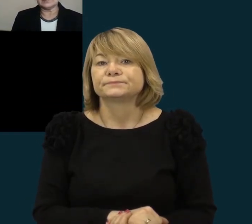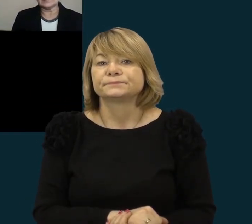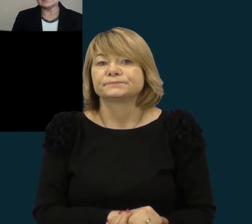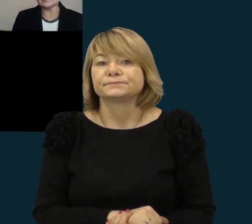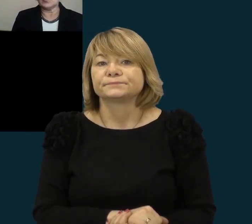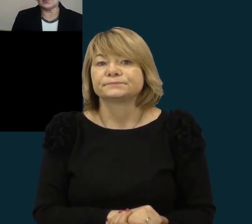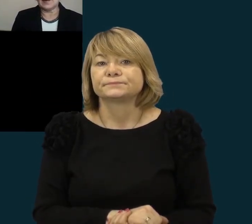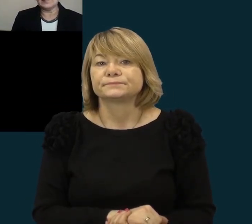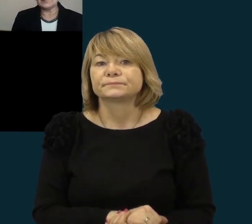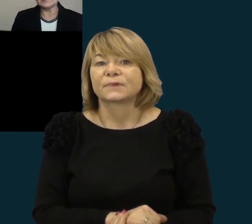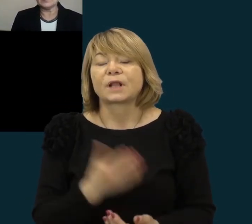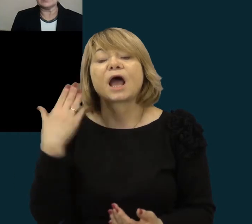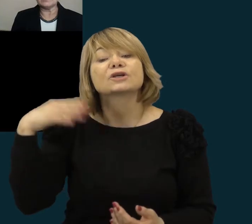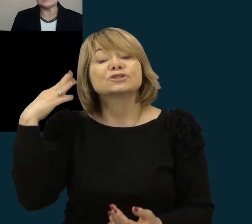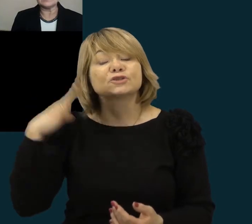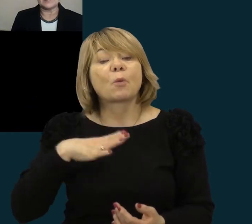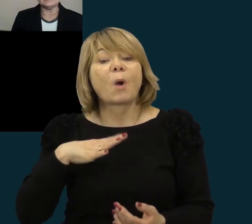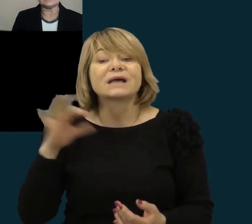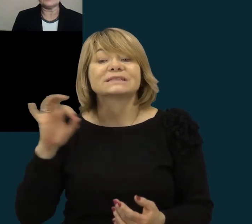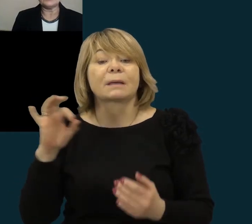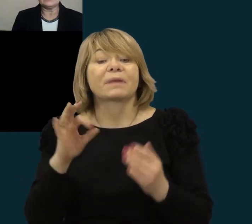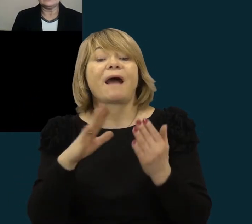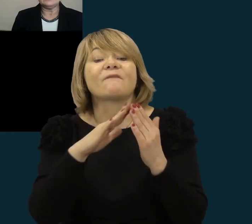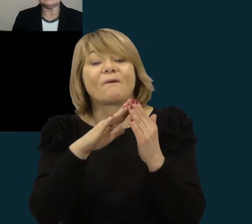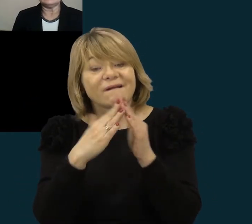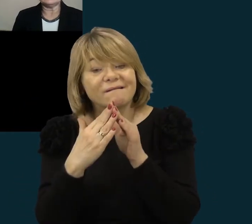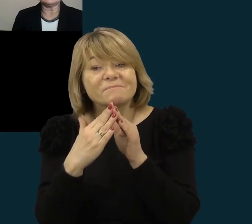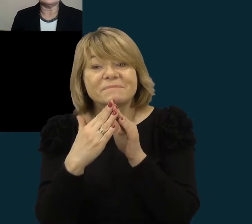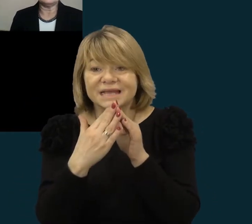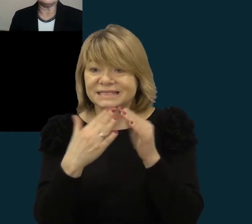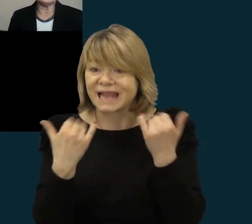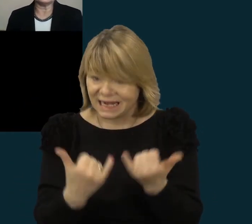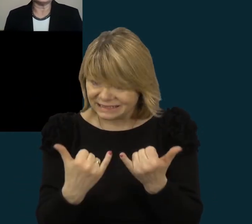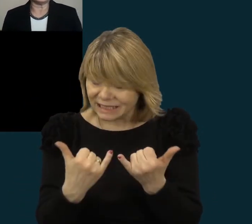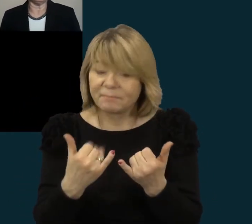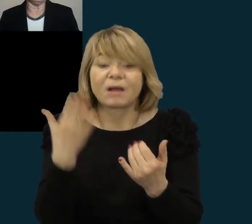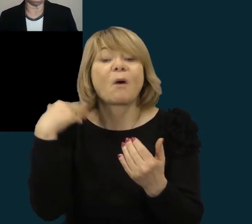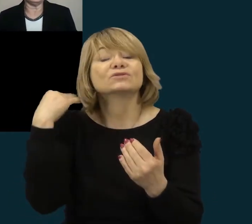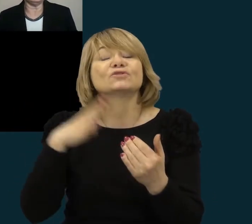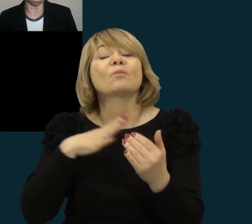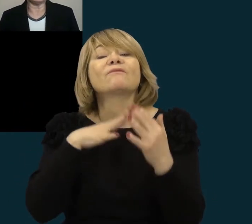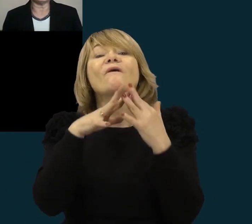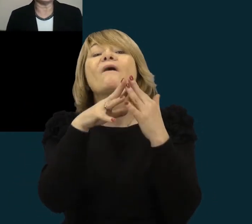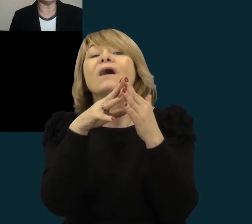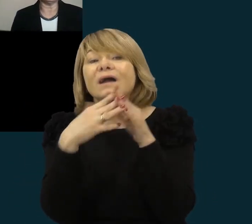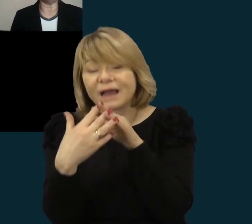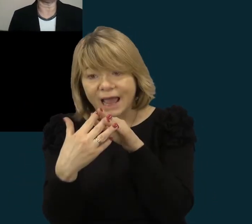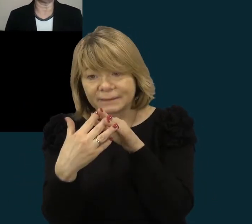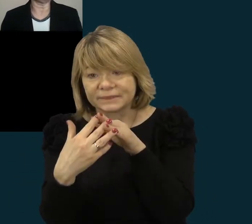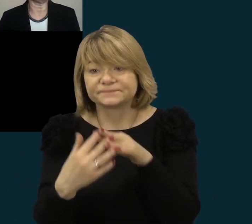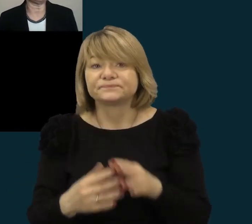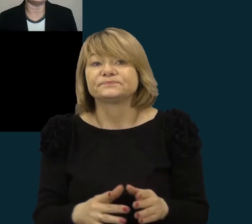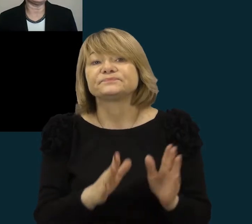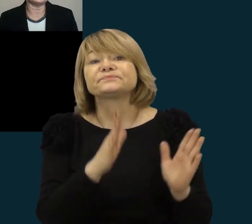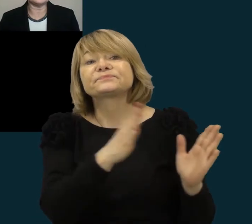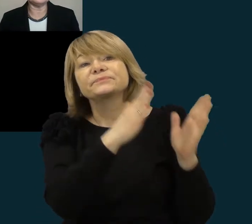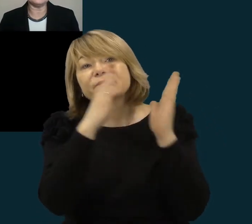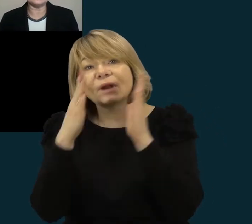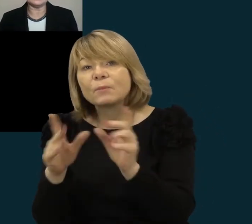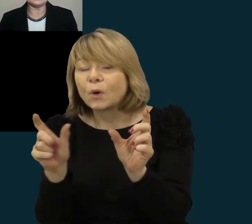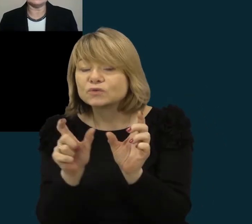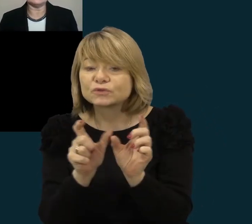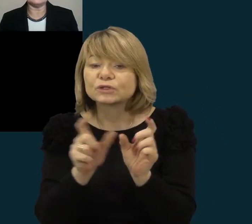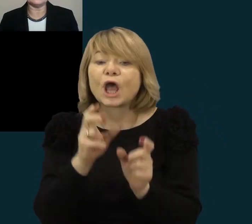tada ateistai, kaip buvo kaimas, dabar miestelis. Antojoj užduotis buvo, Nikolojus Konstantinas Širlionis parašė dvi